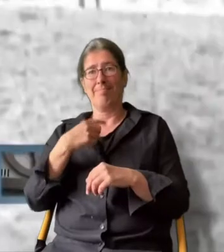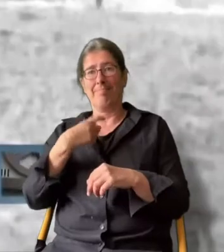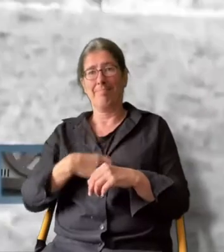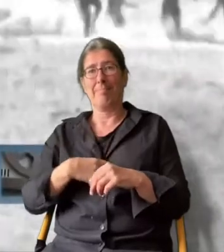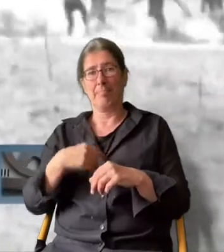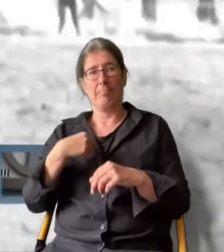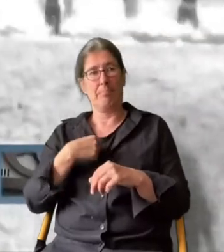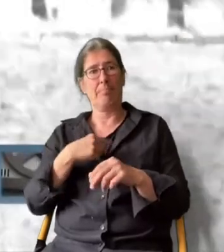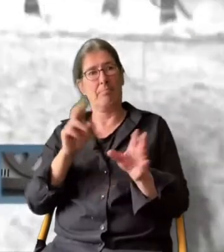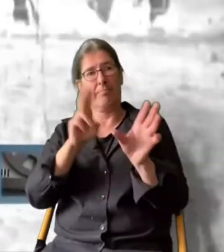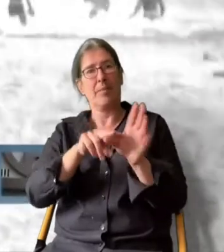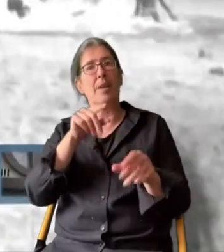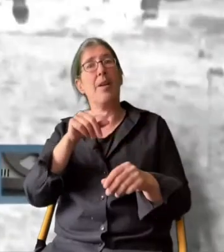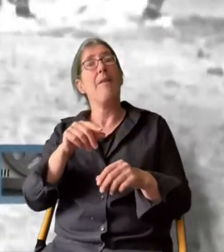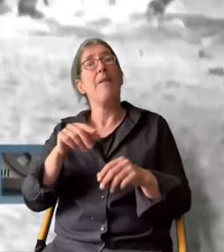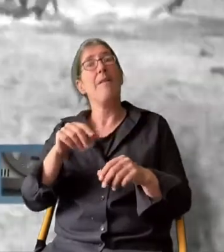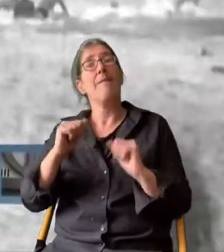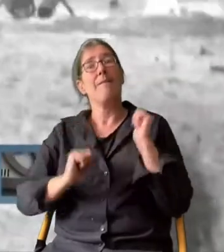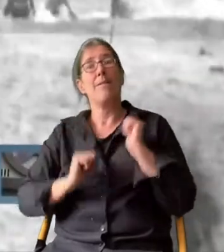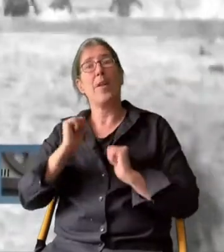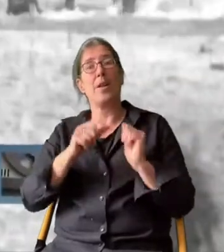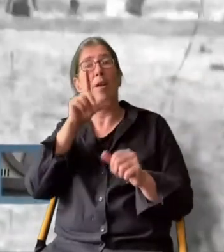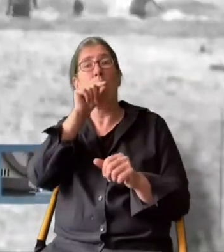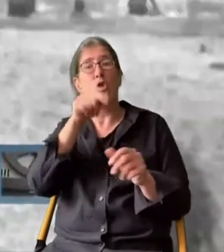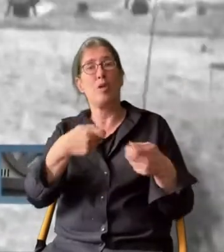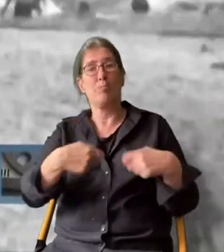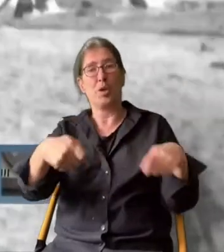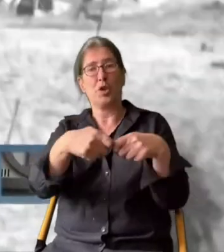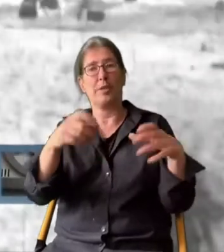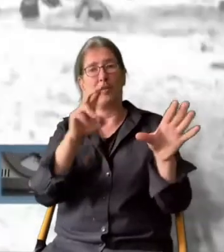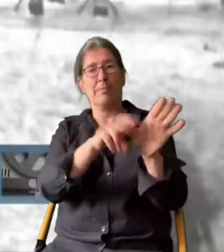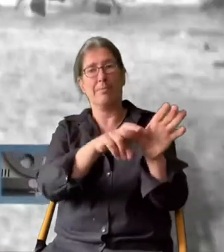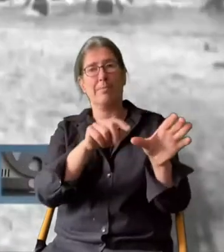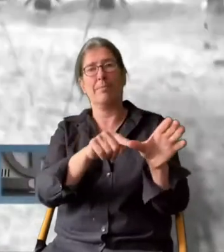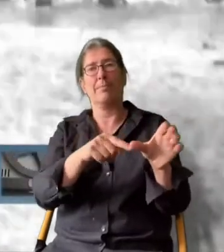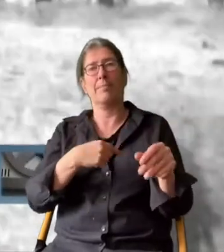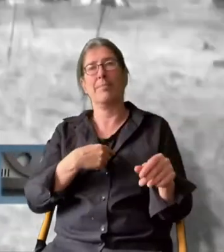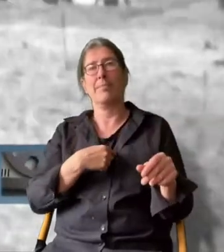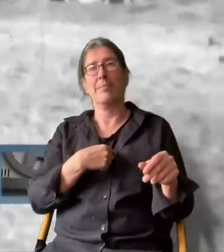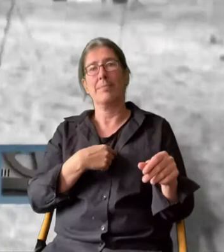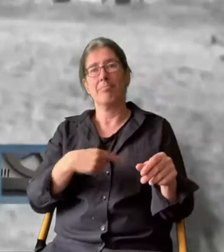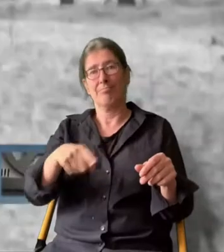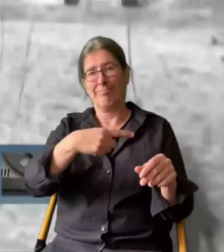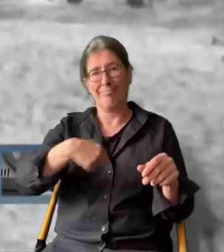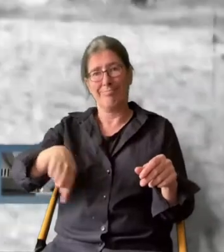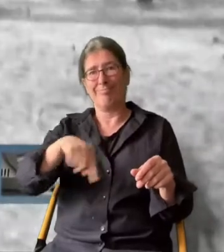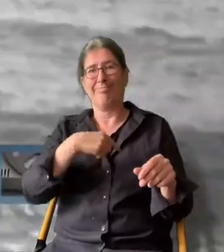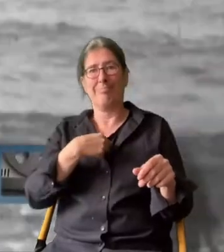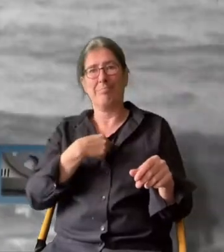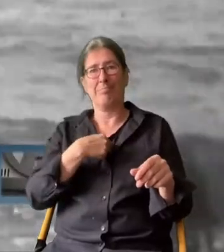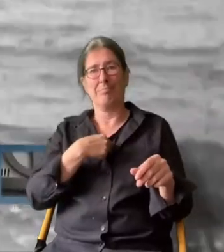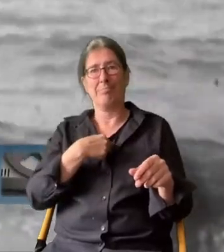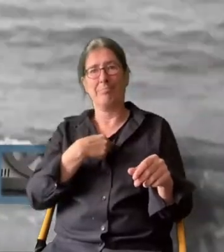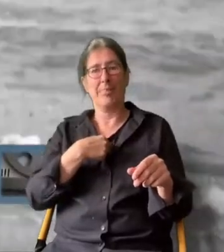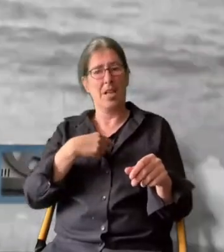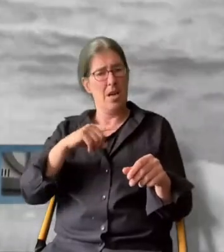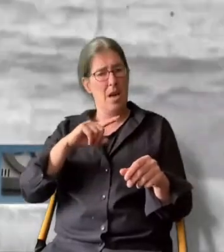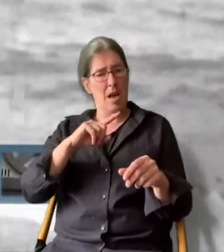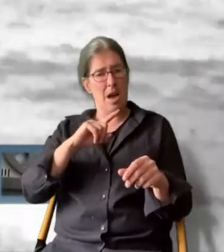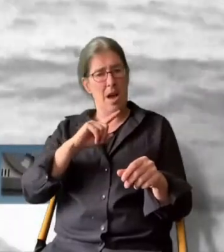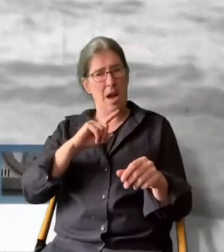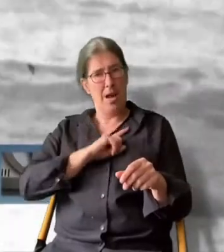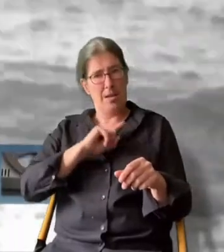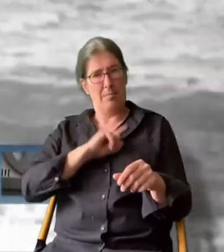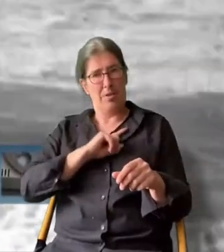eben so ein Mann nach Vogelbund. Und wir hatten ja unsere vollkommen